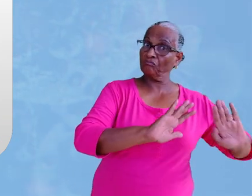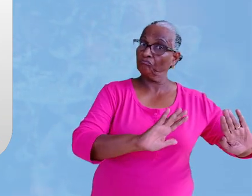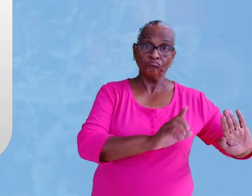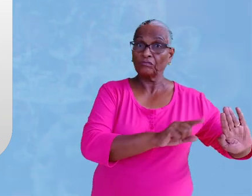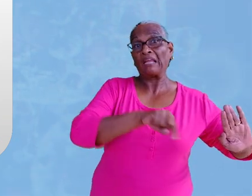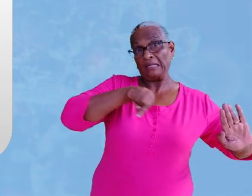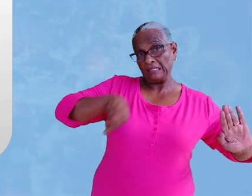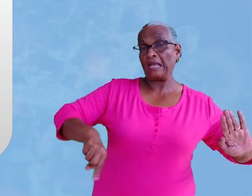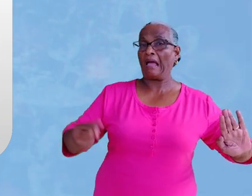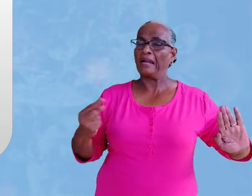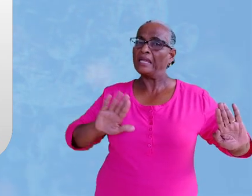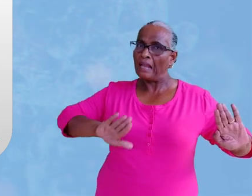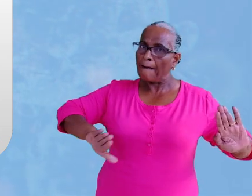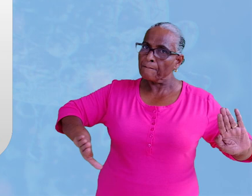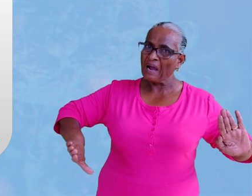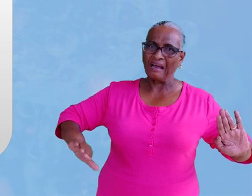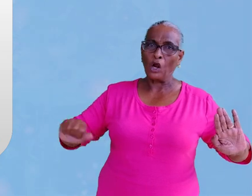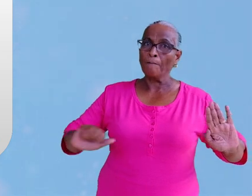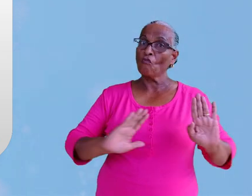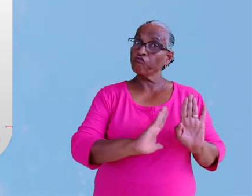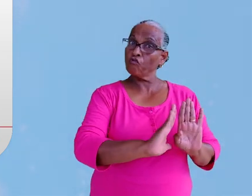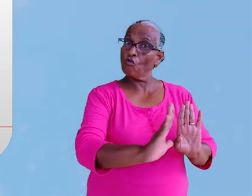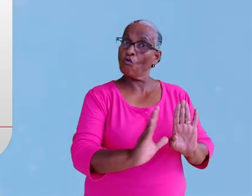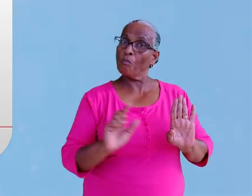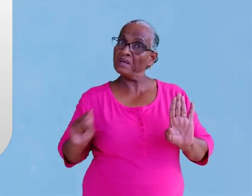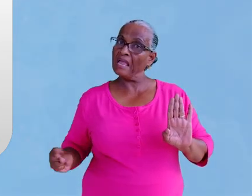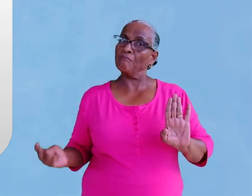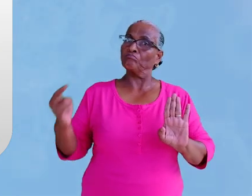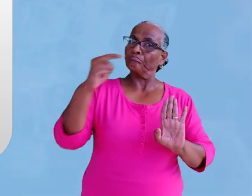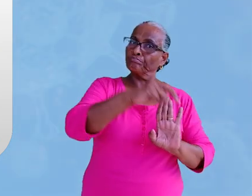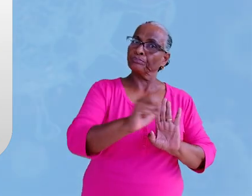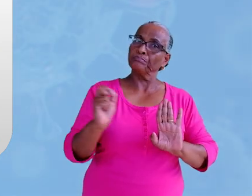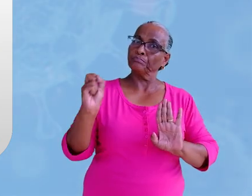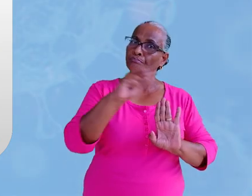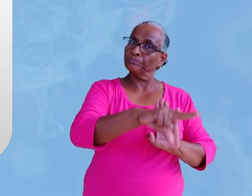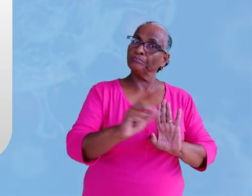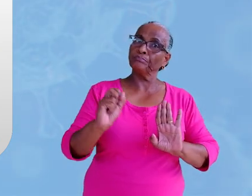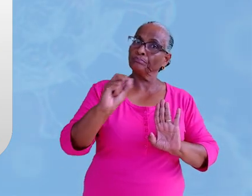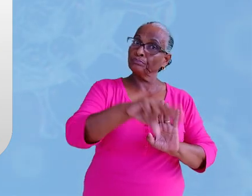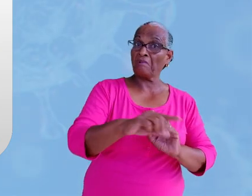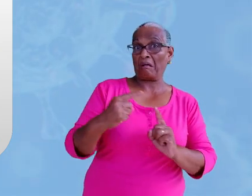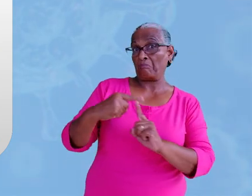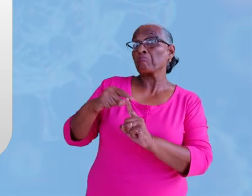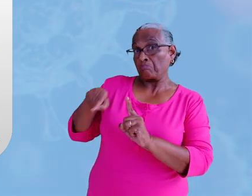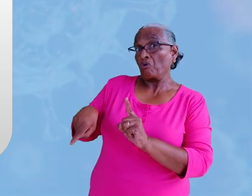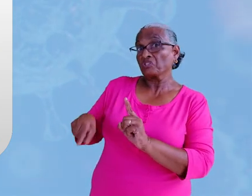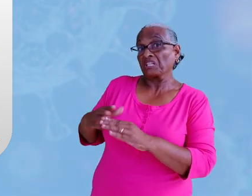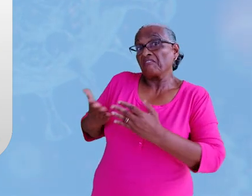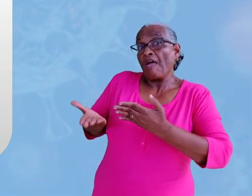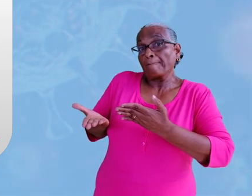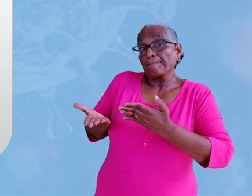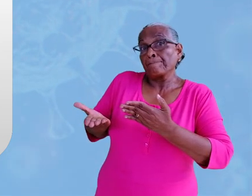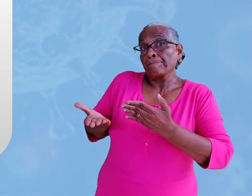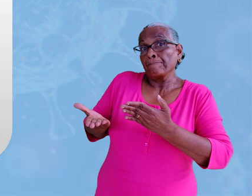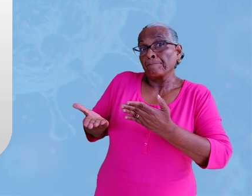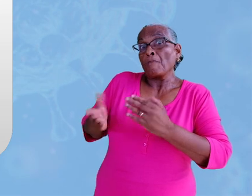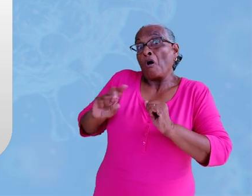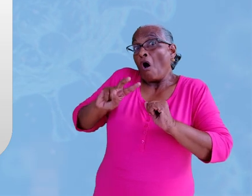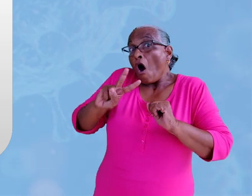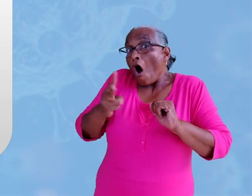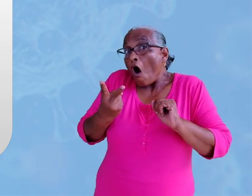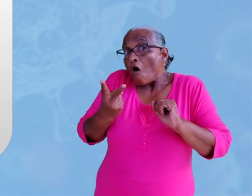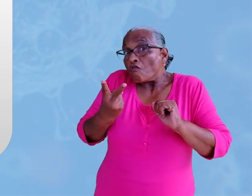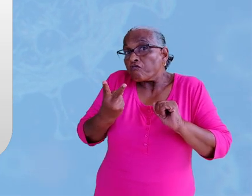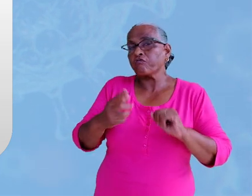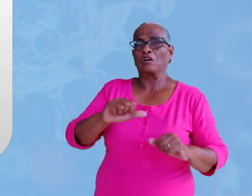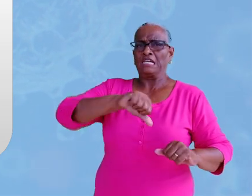om te voorkomen dat je anderen zou kunnen besmetten als je positief wordt getest. Of